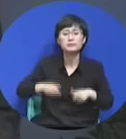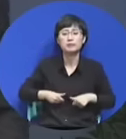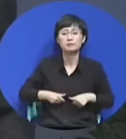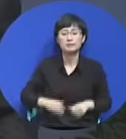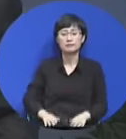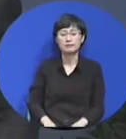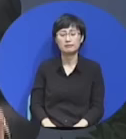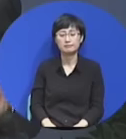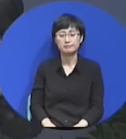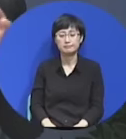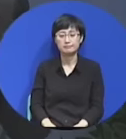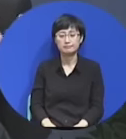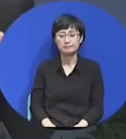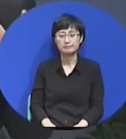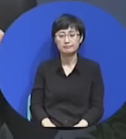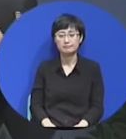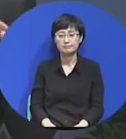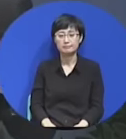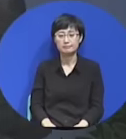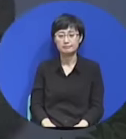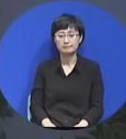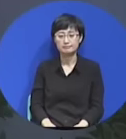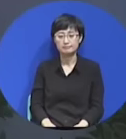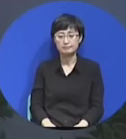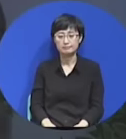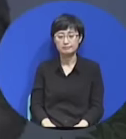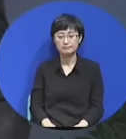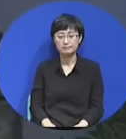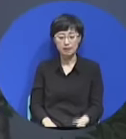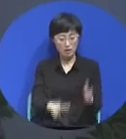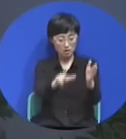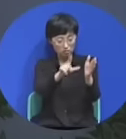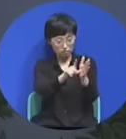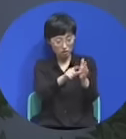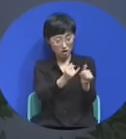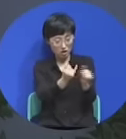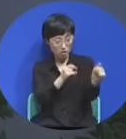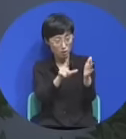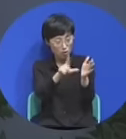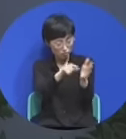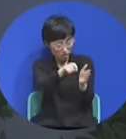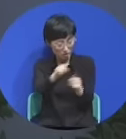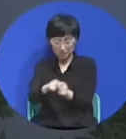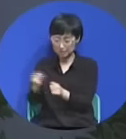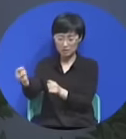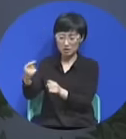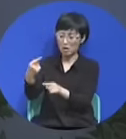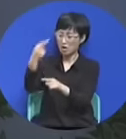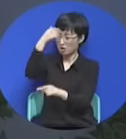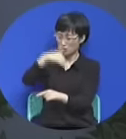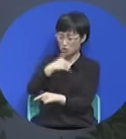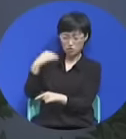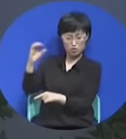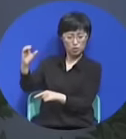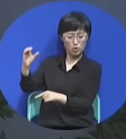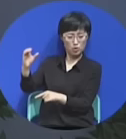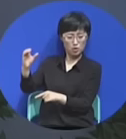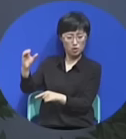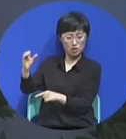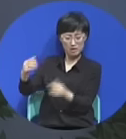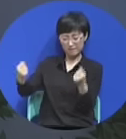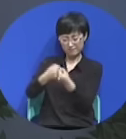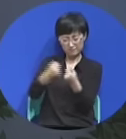당신이 이제 저 막강한 교회와 싸우면 죽을 것이니까 항복해라 안 그러고 당신이 왜 낙심해